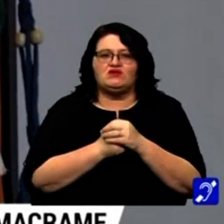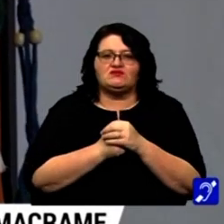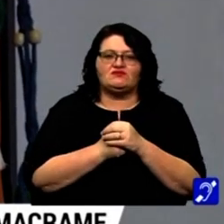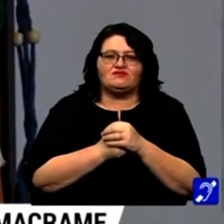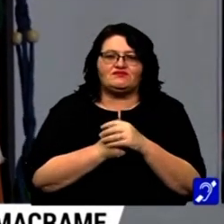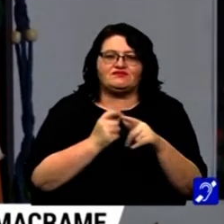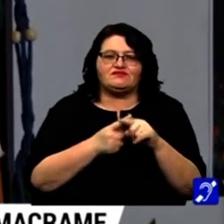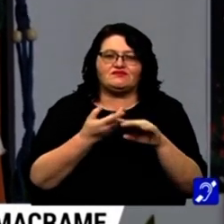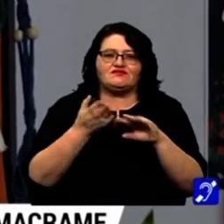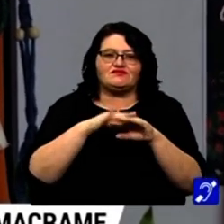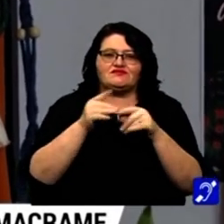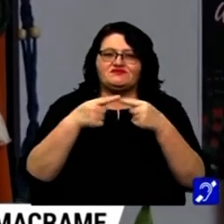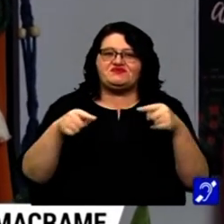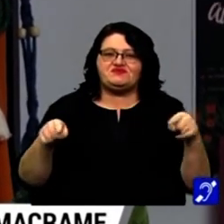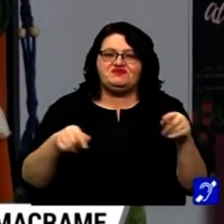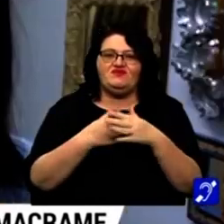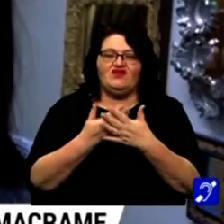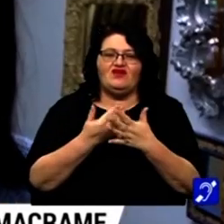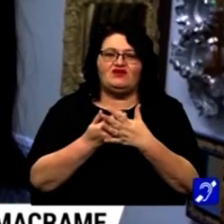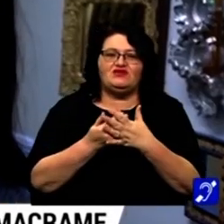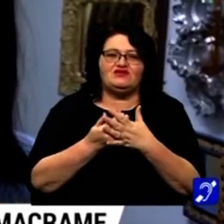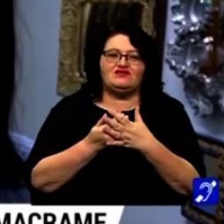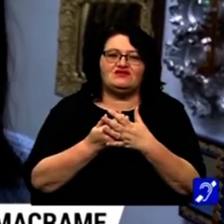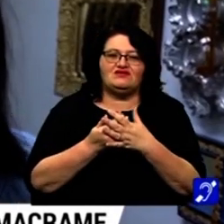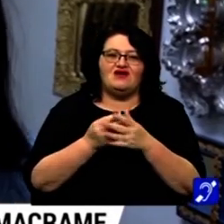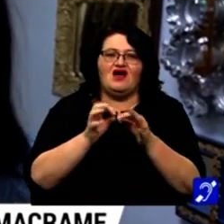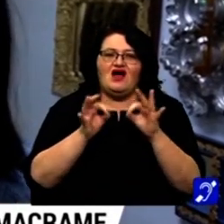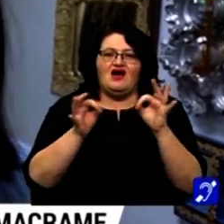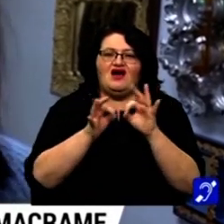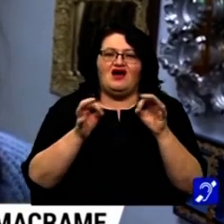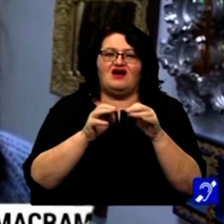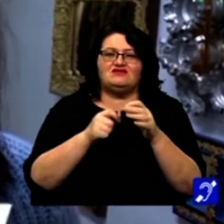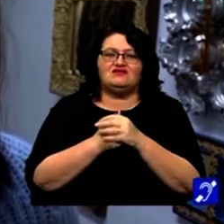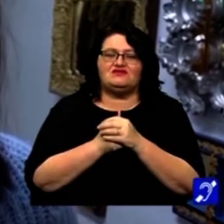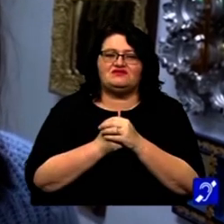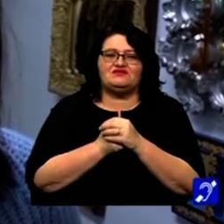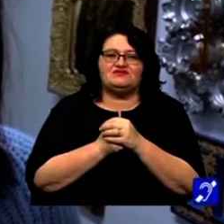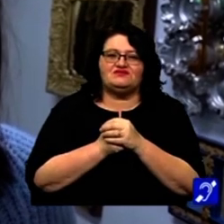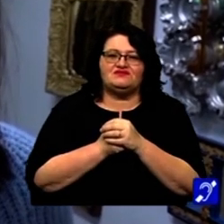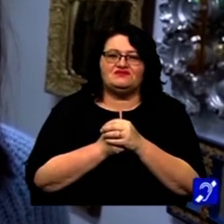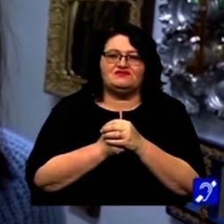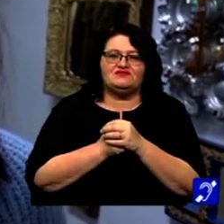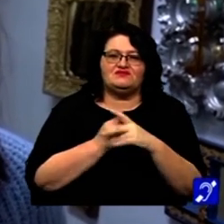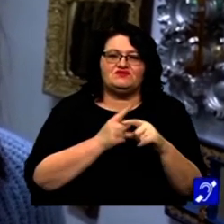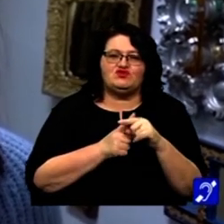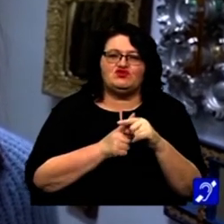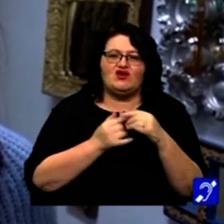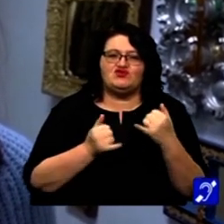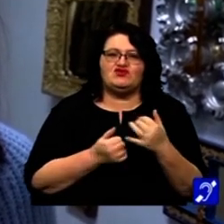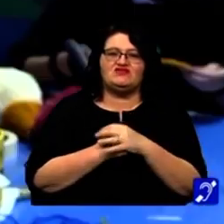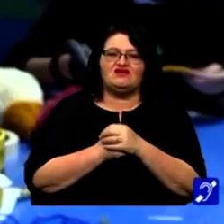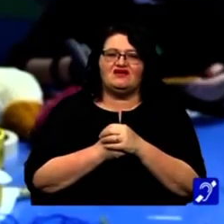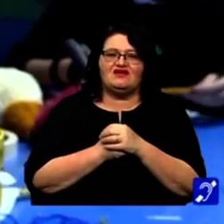cu mai multe tipuri de sfoară, de lână, de ață și